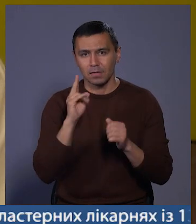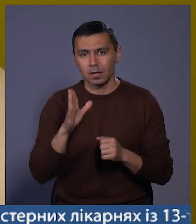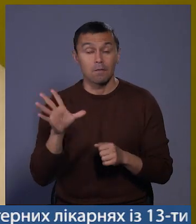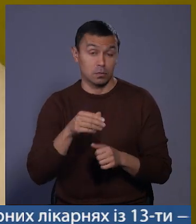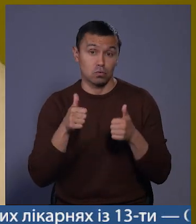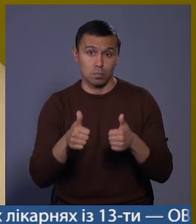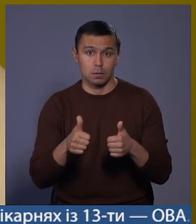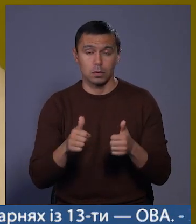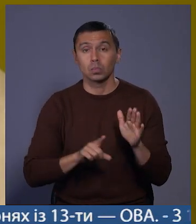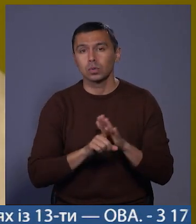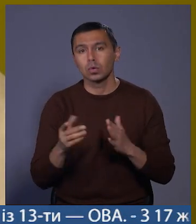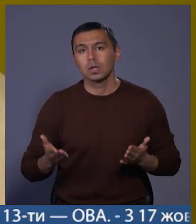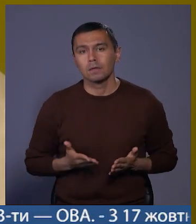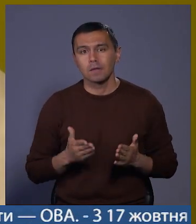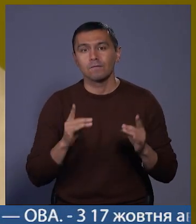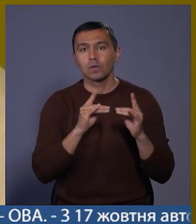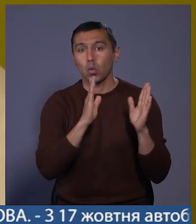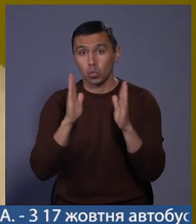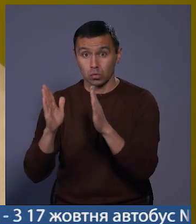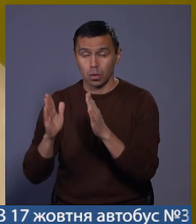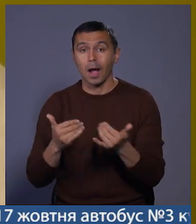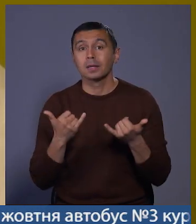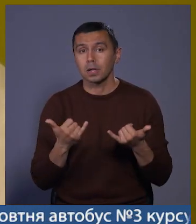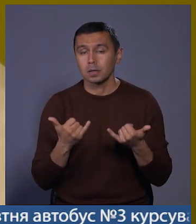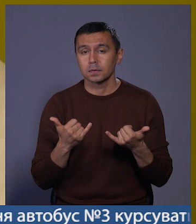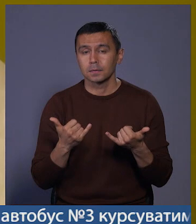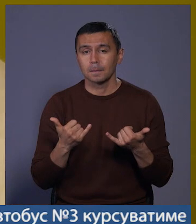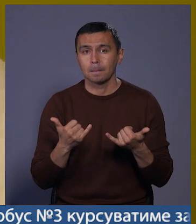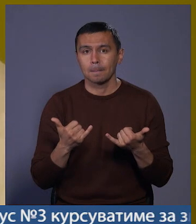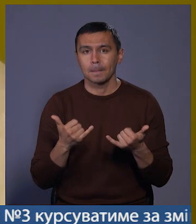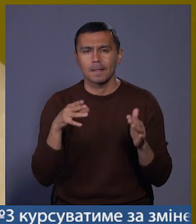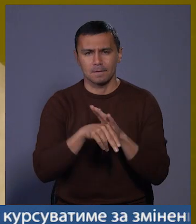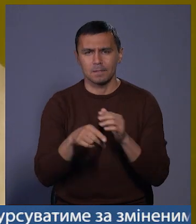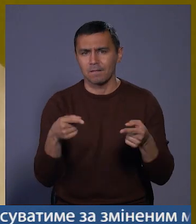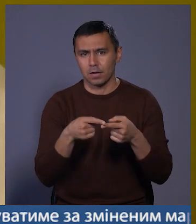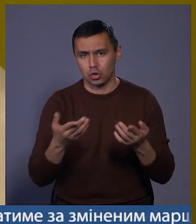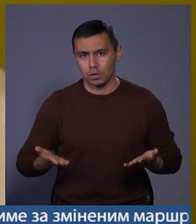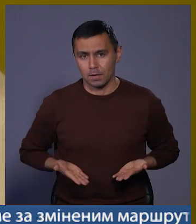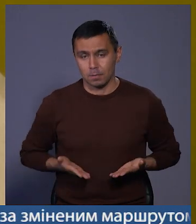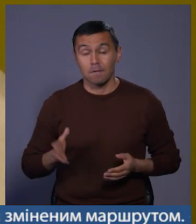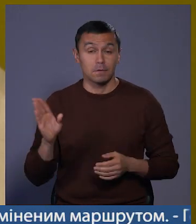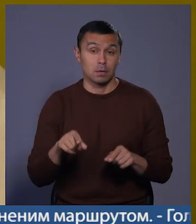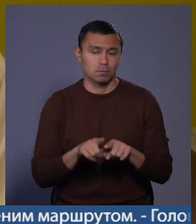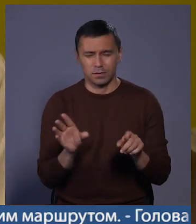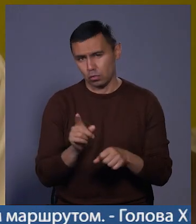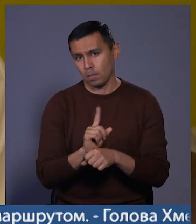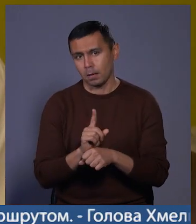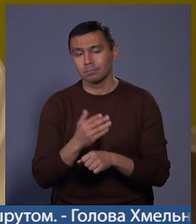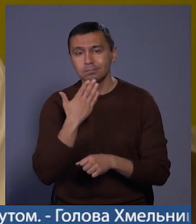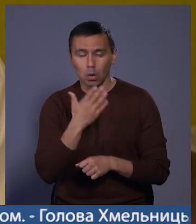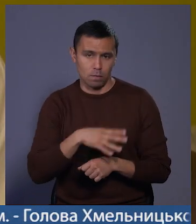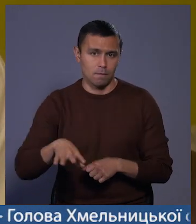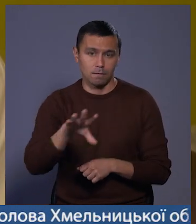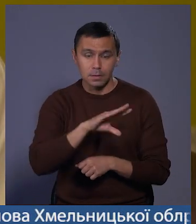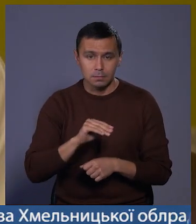Все добре. Спочатку жили в гуртожитку, а тепер на квартирі живемо. Все нормально. Дякую